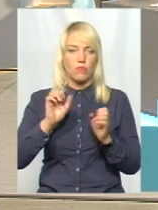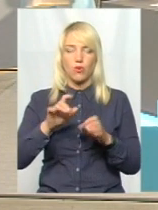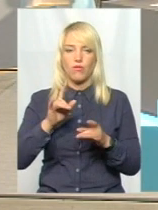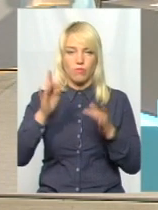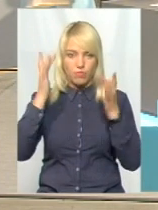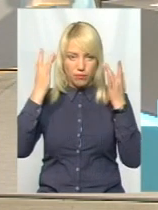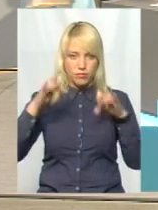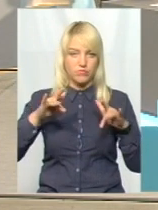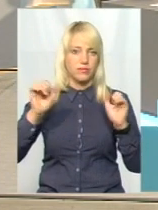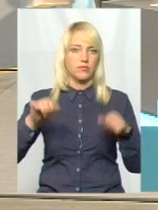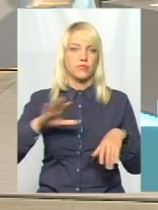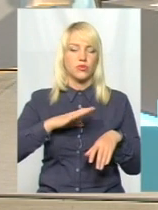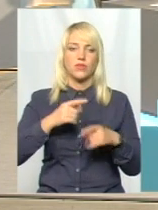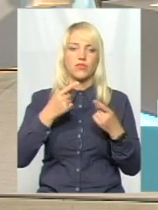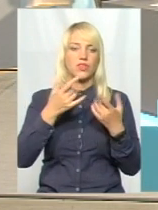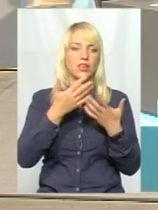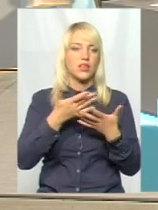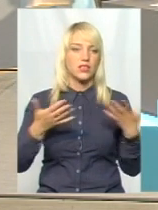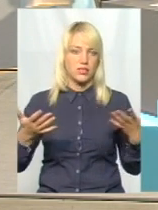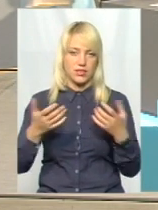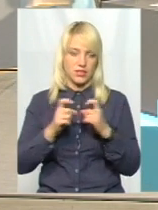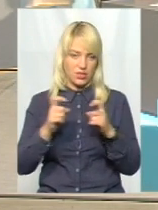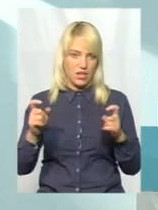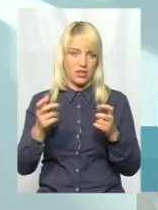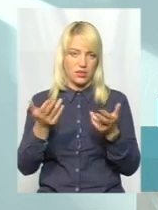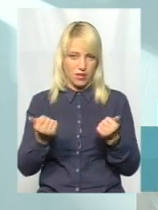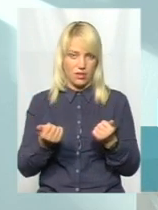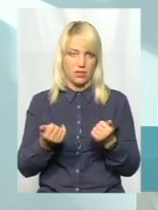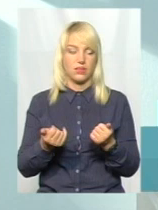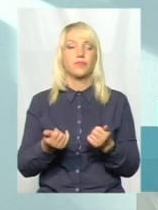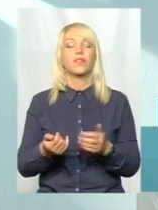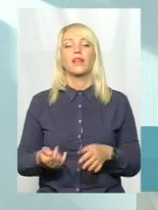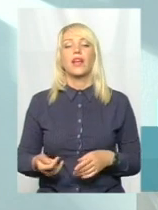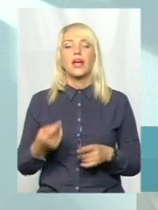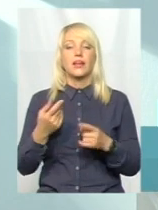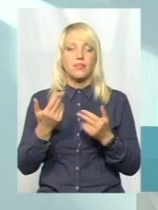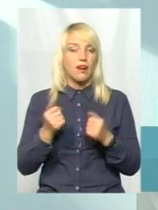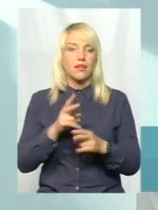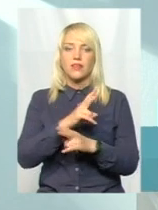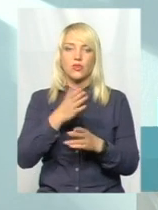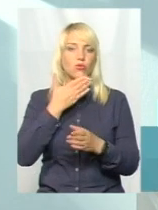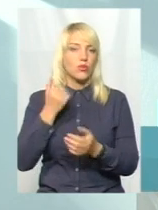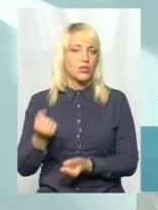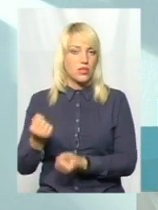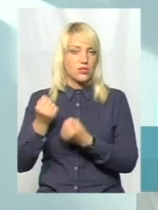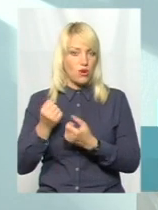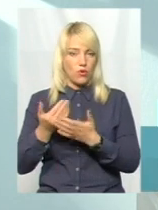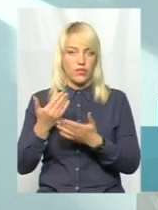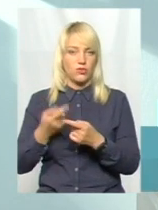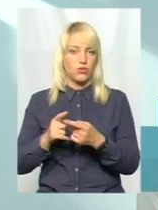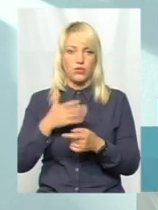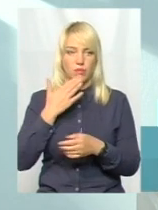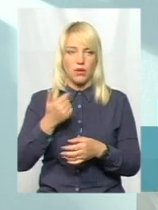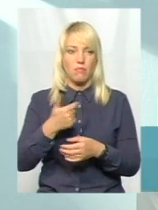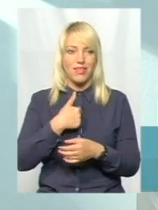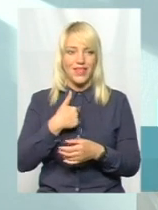така подія статись і в інших закладах. Ніхто від того не застрахований? Так, не застрахований, від того ніхто. Але дійсно мене дуже здивувало, що